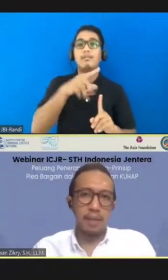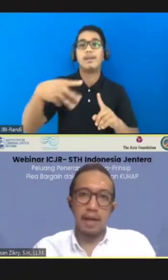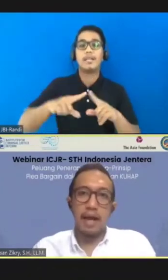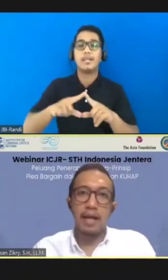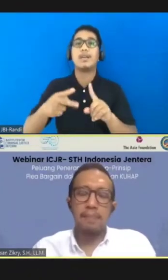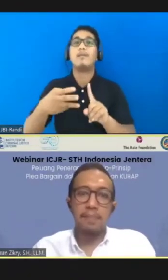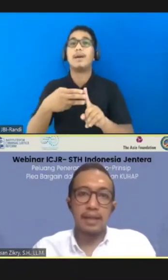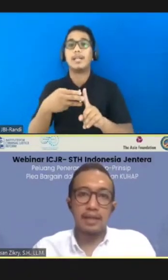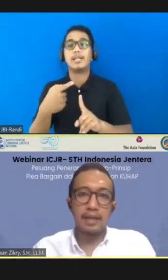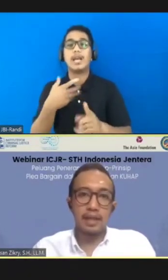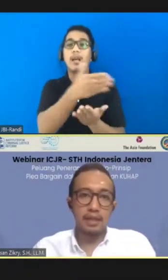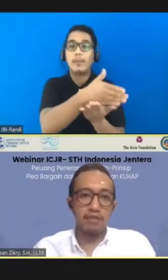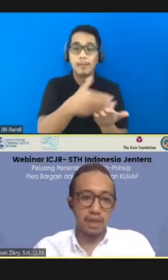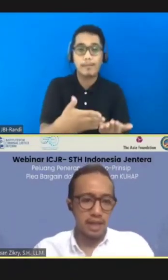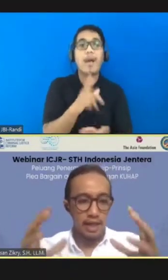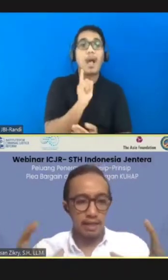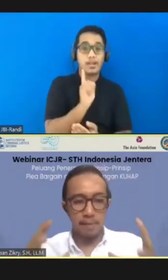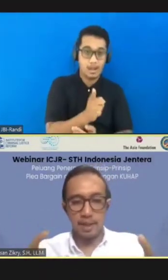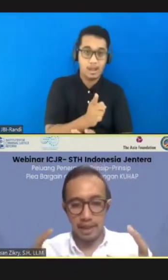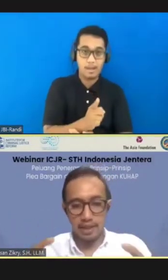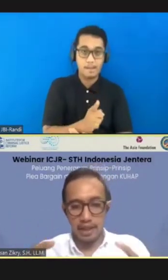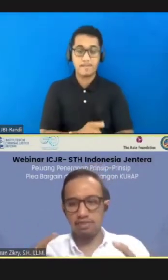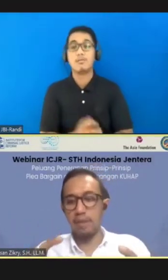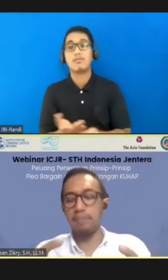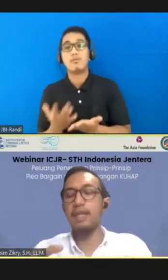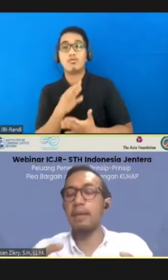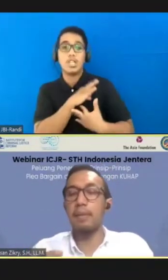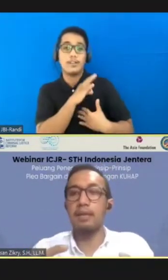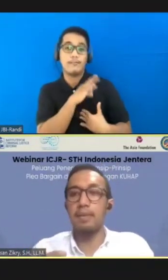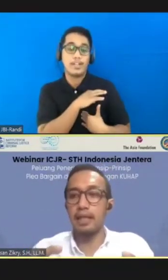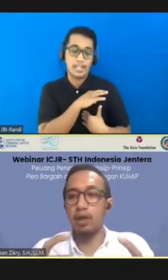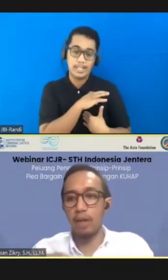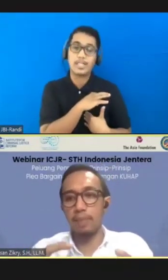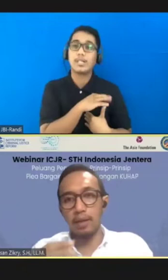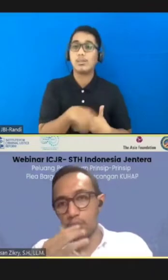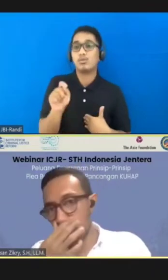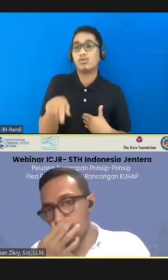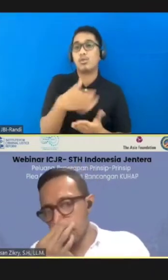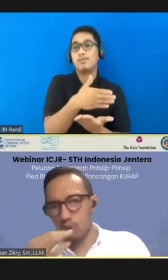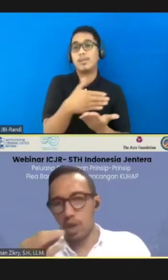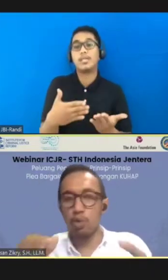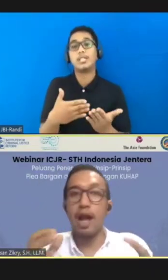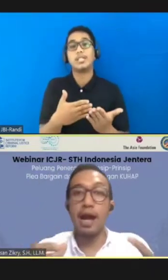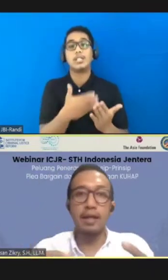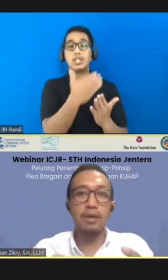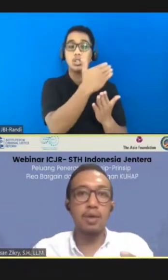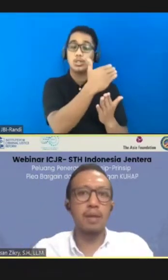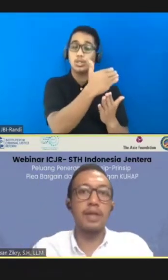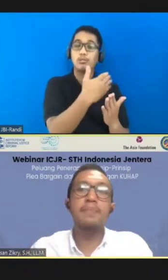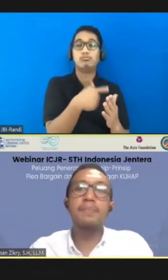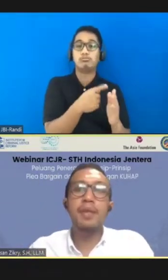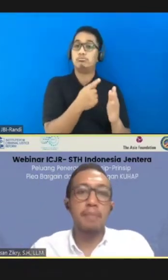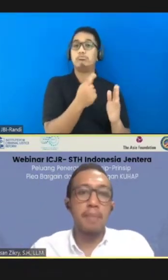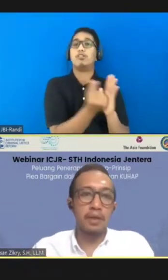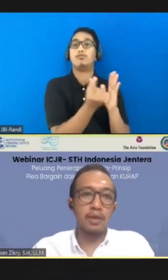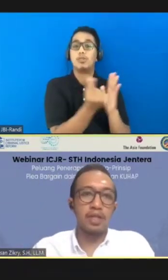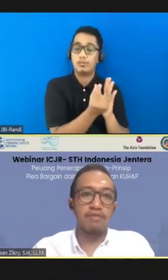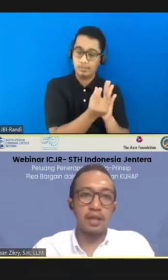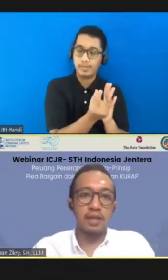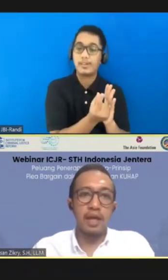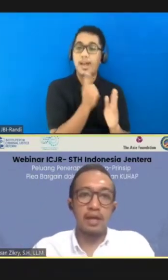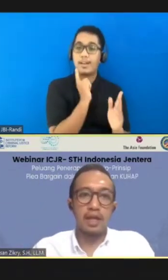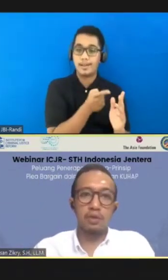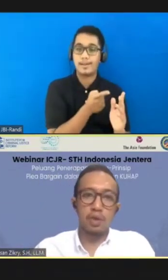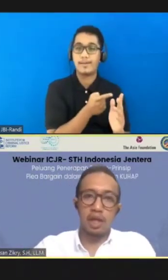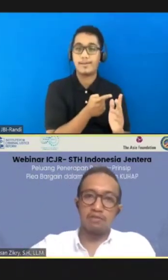itu dibatasi memang. Ada pembatasan yang sifatnya dari memang legislatif limit, yang memang dibatasi oleh peraturan perundang-undangannya kurang lebih, baik itu yang